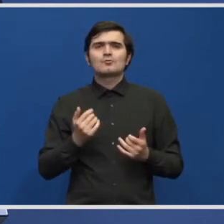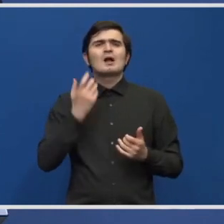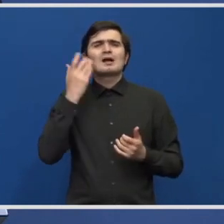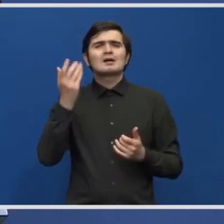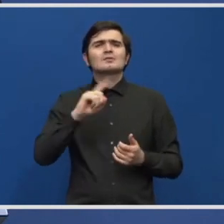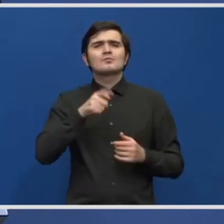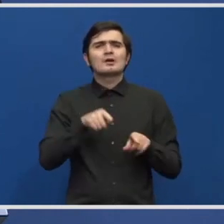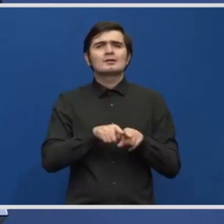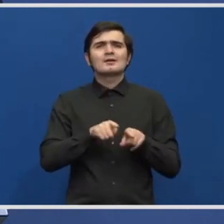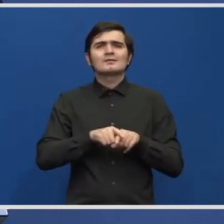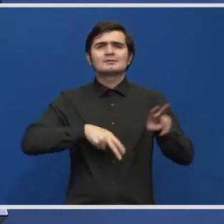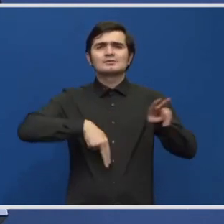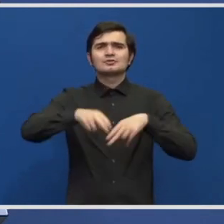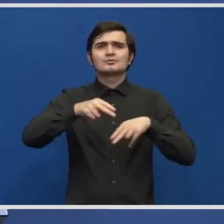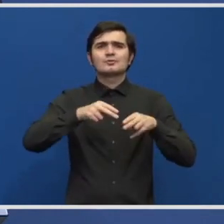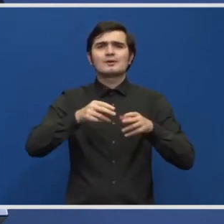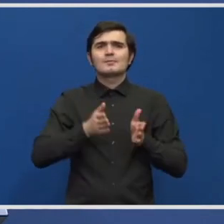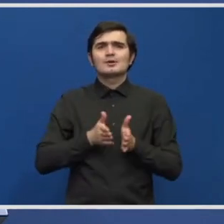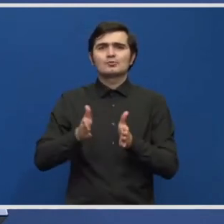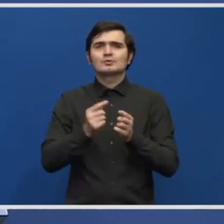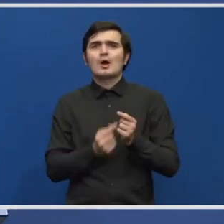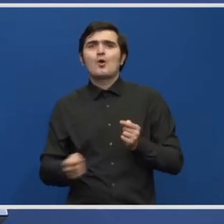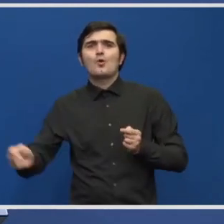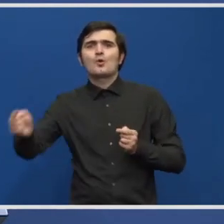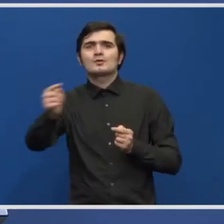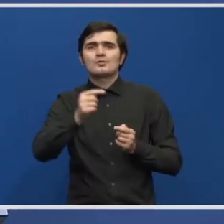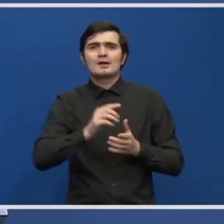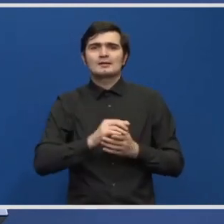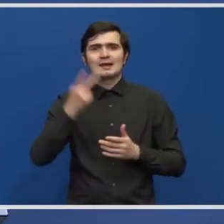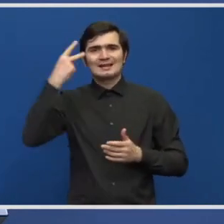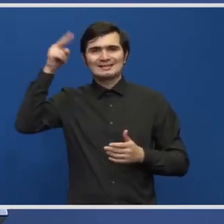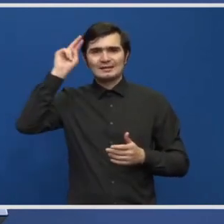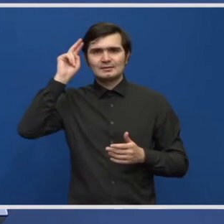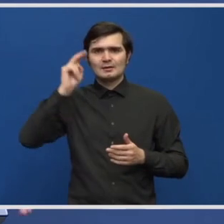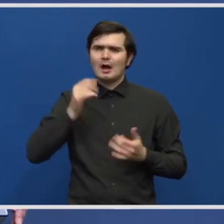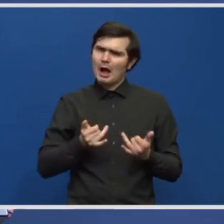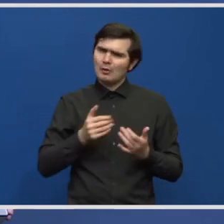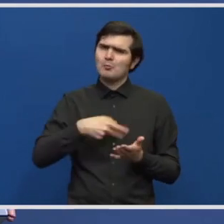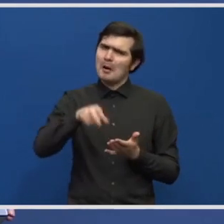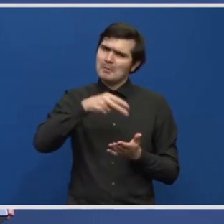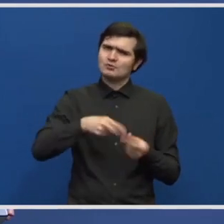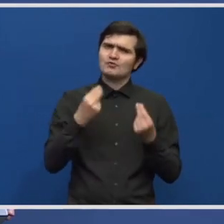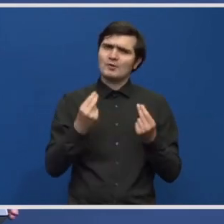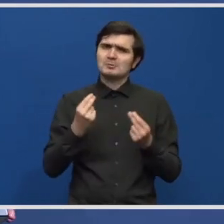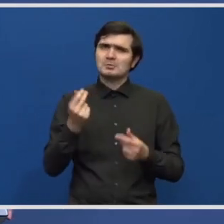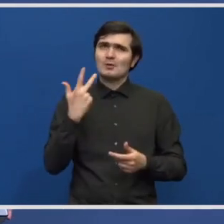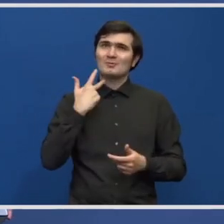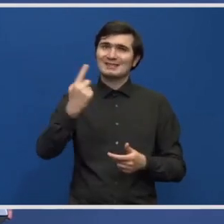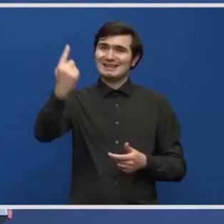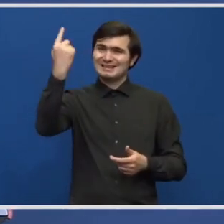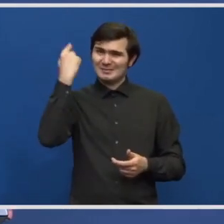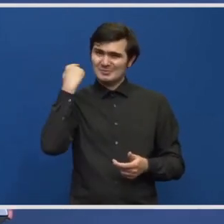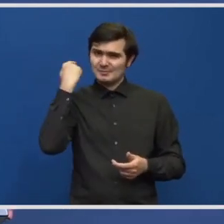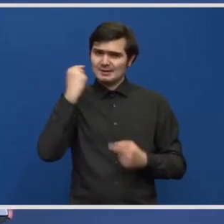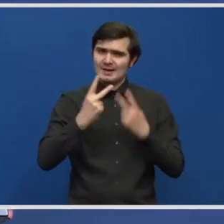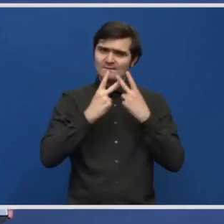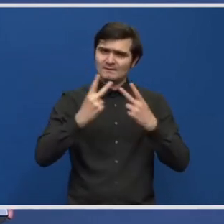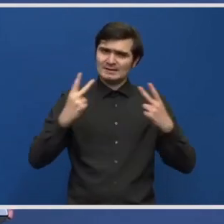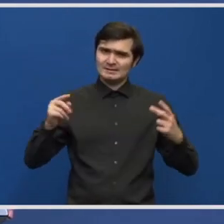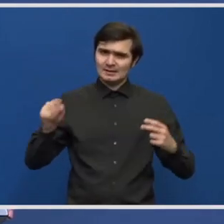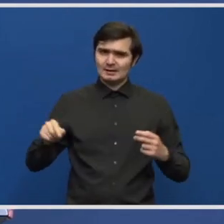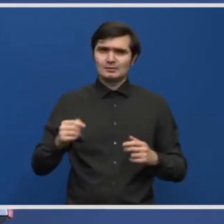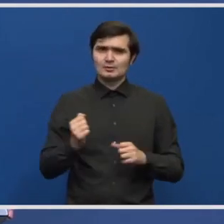ocolitoare Baj-Zlatina? Merge foarte bine. Am fost acum trei săptămâni și câteva zile acolo.